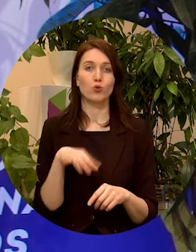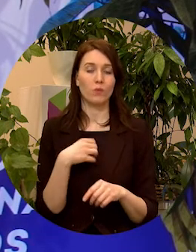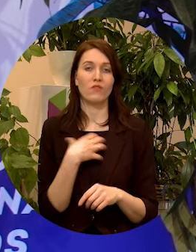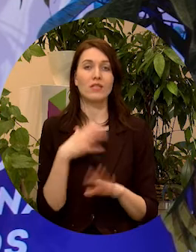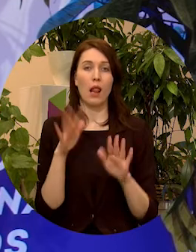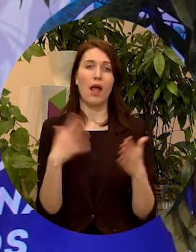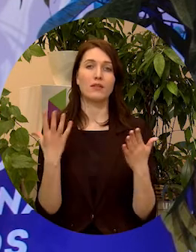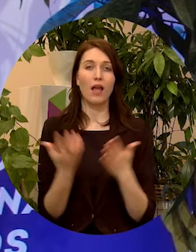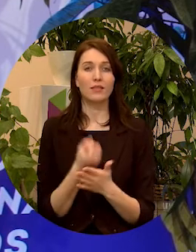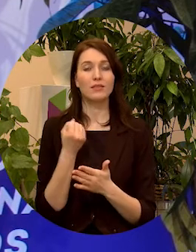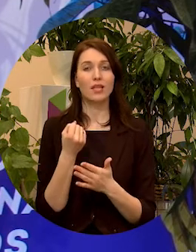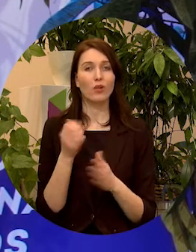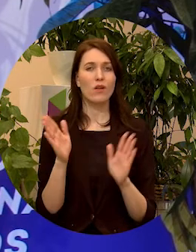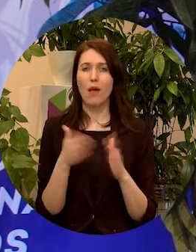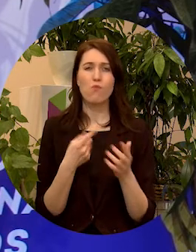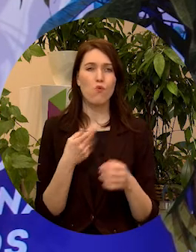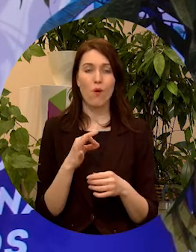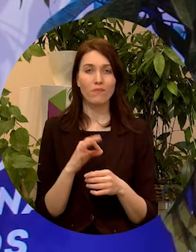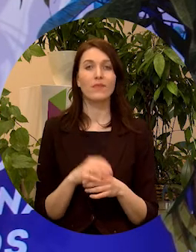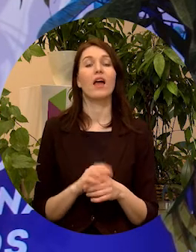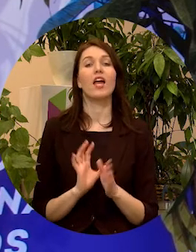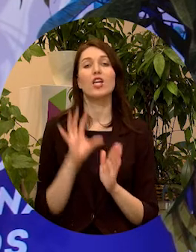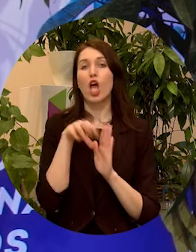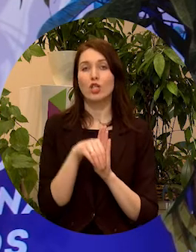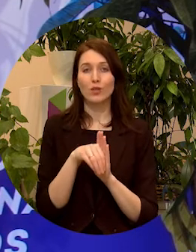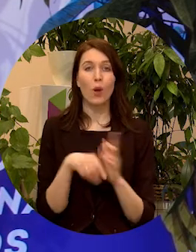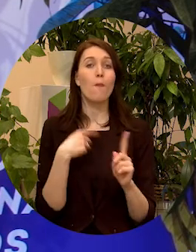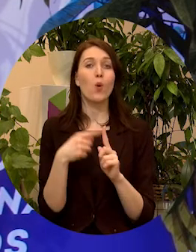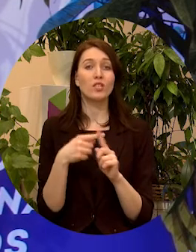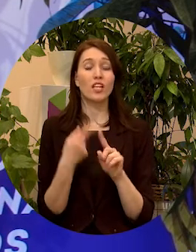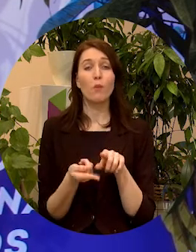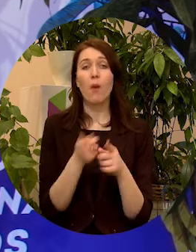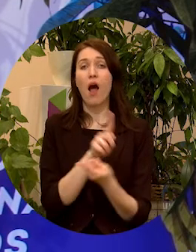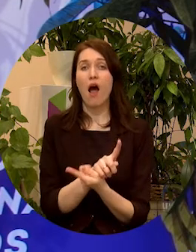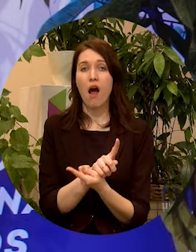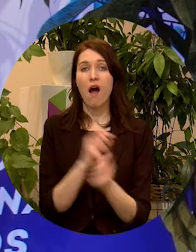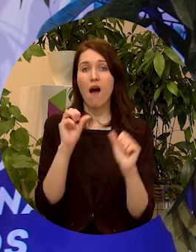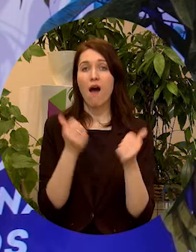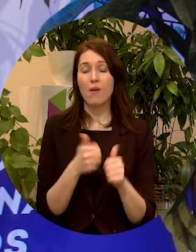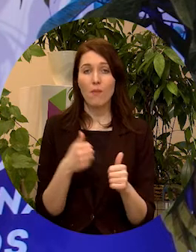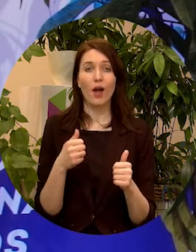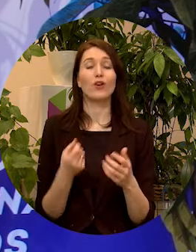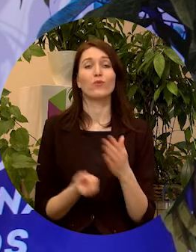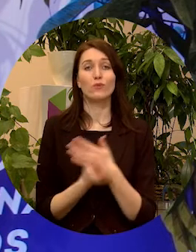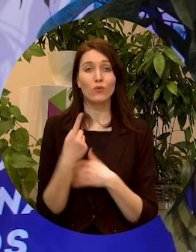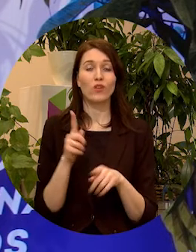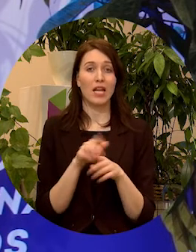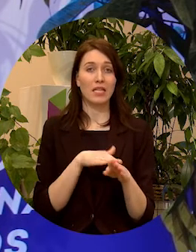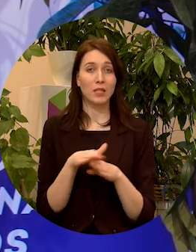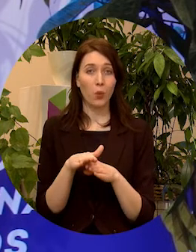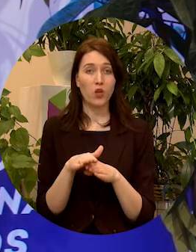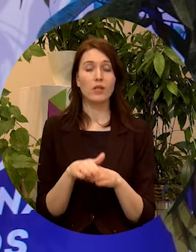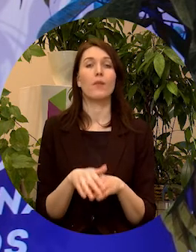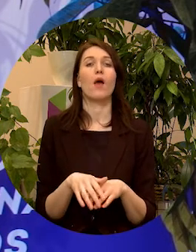vajadzīga, lai sasniegtu. Ja ko iesaistīšanās pozitīvu pārmaiņu radīšanā un īstenošanā, un, visbeidzot,